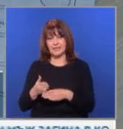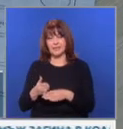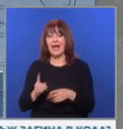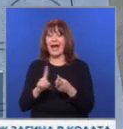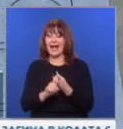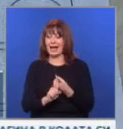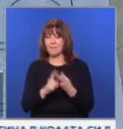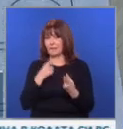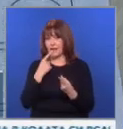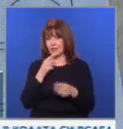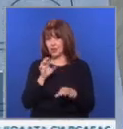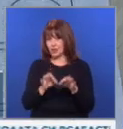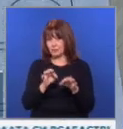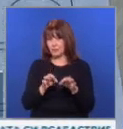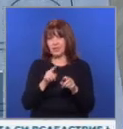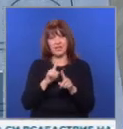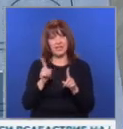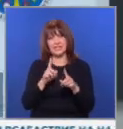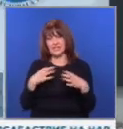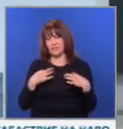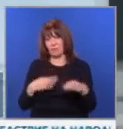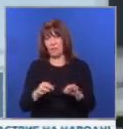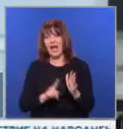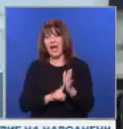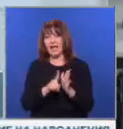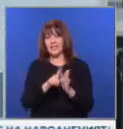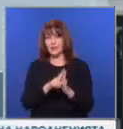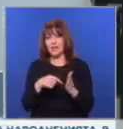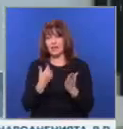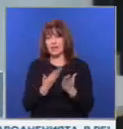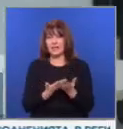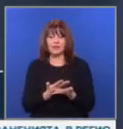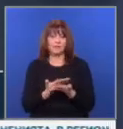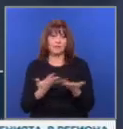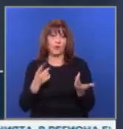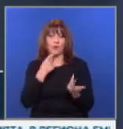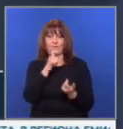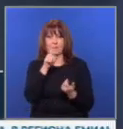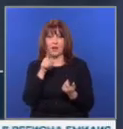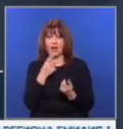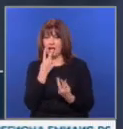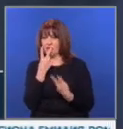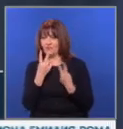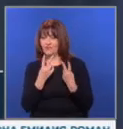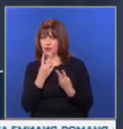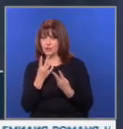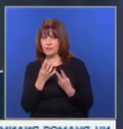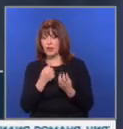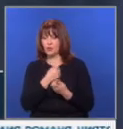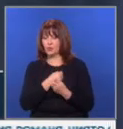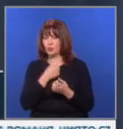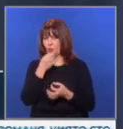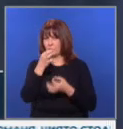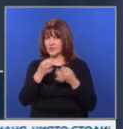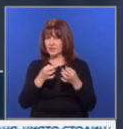заяви, че изборите в Молдова не са били свободни, а резултатите им повдигат много въпроси. Виждаме труднообяснимо увлечение